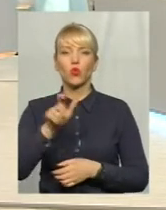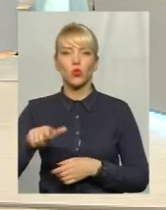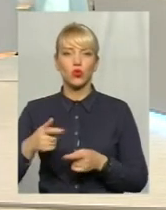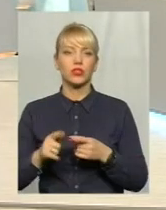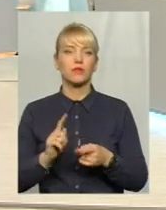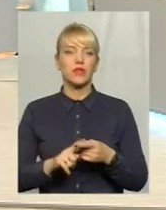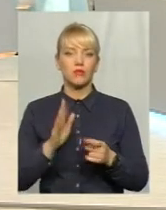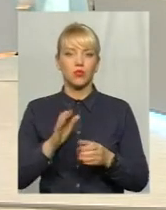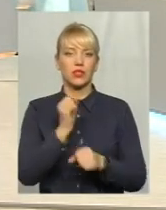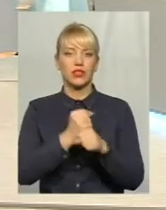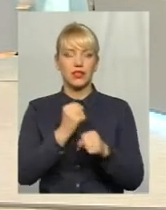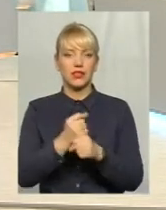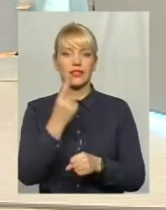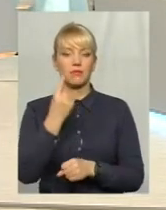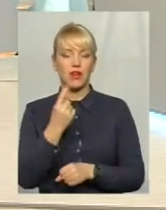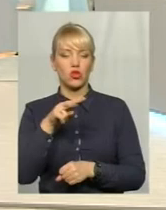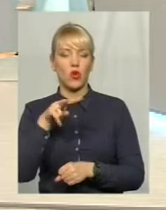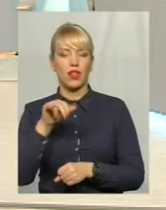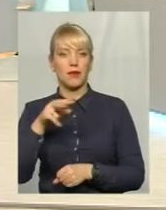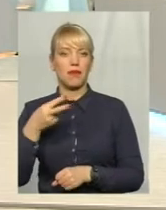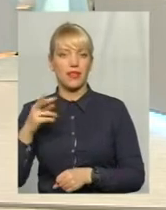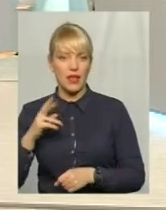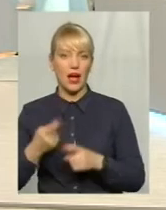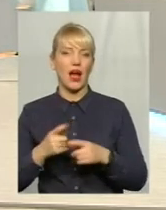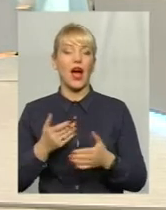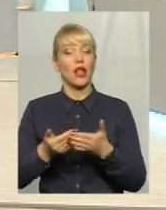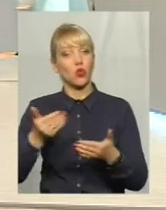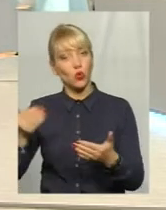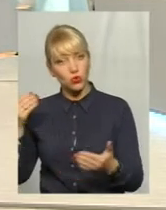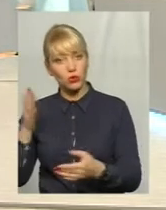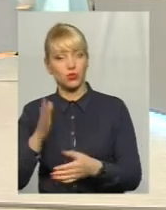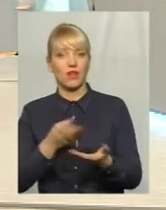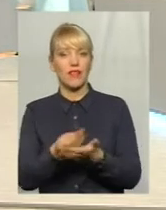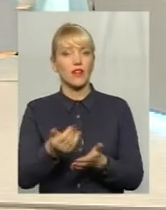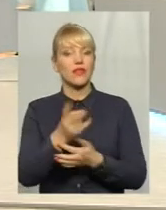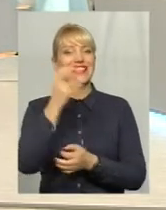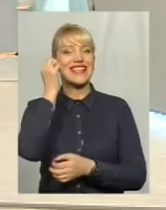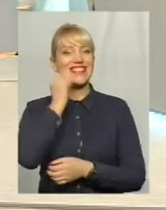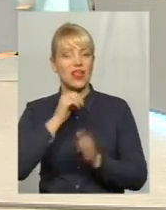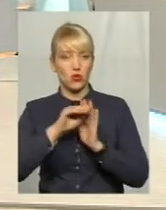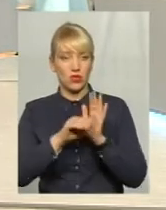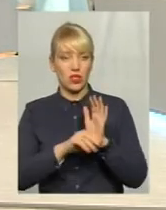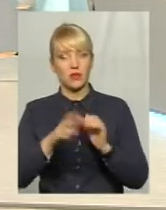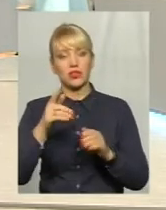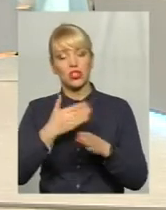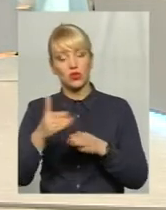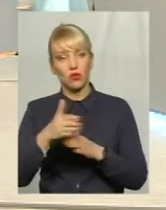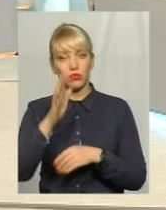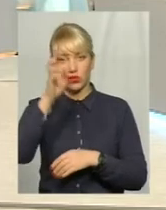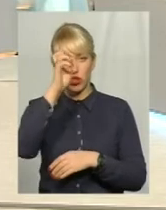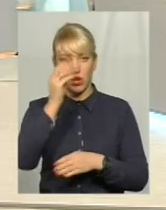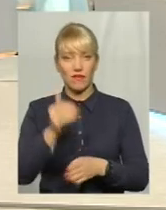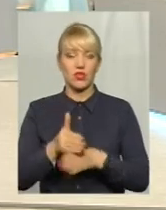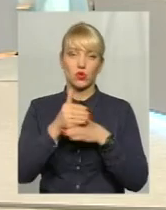з 1 липня. До того часу фінансування йде за старою схемою. Тобто, частково державна субвенція до місцевих бюджетів,